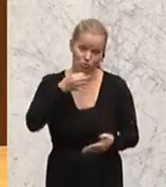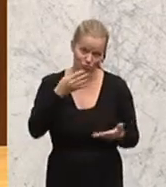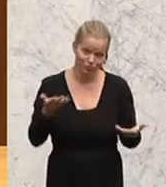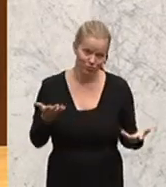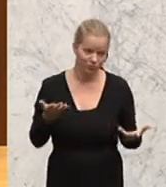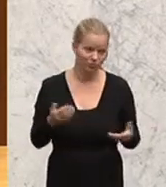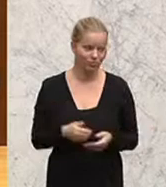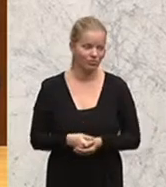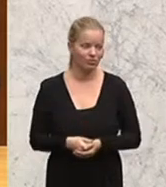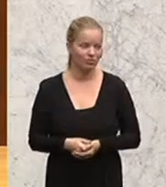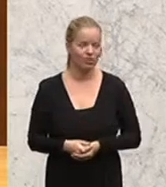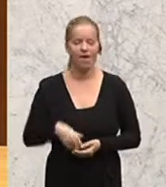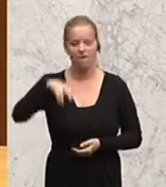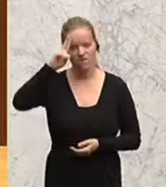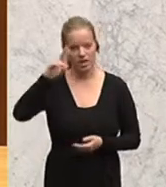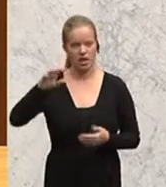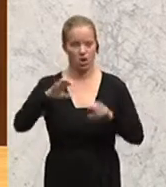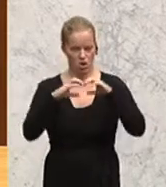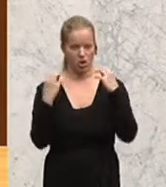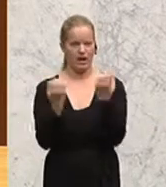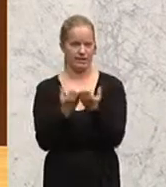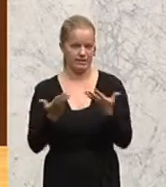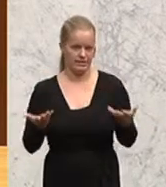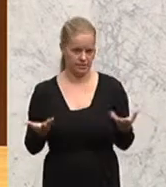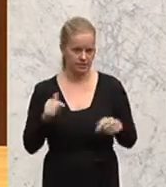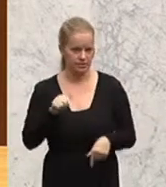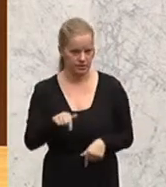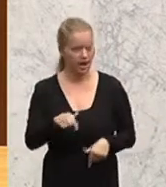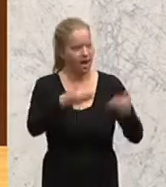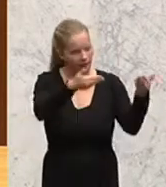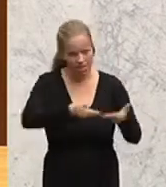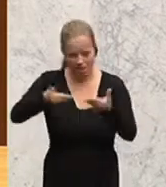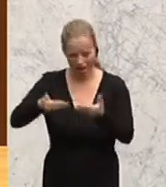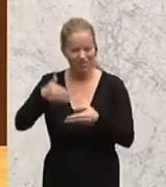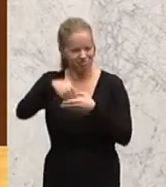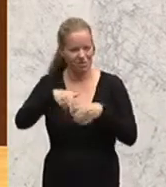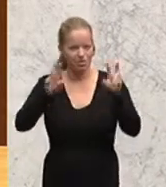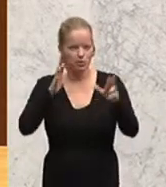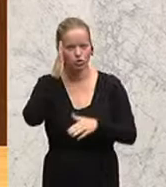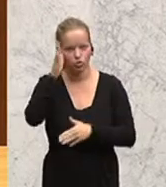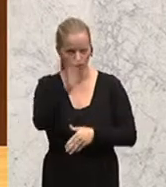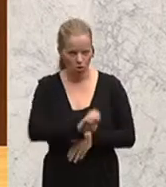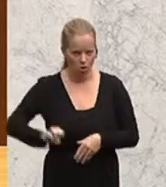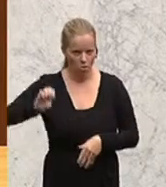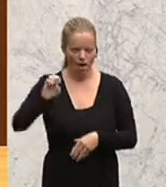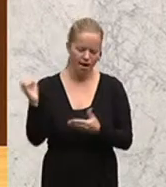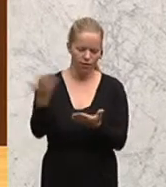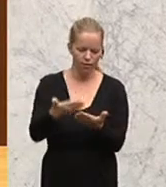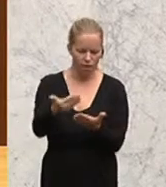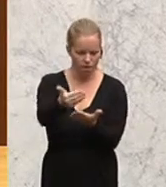wenn wir zu einem Wiener Kongress über die Zukunft Europas einladen und einen Entwurf für die